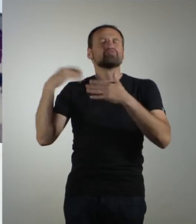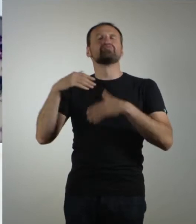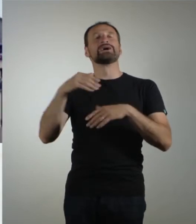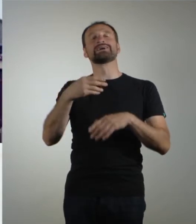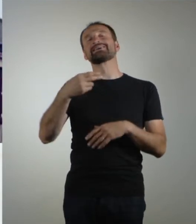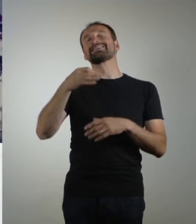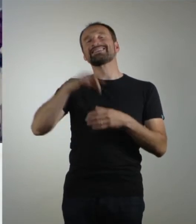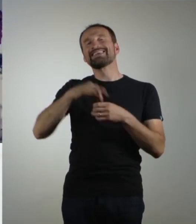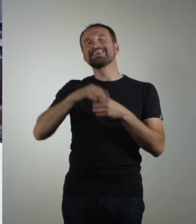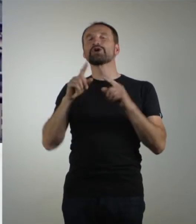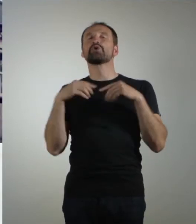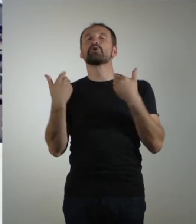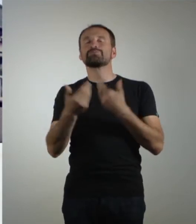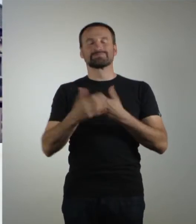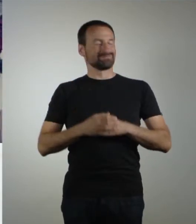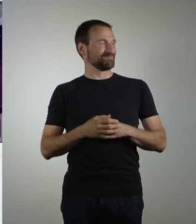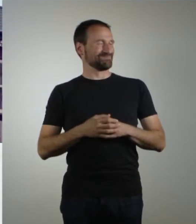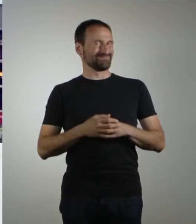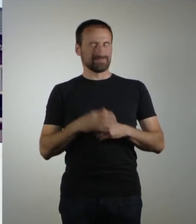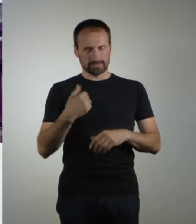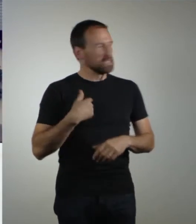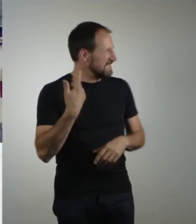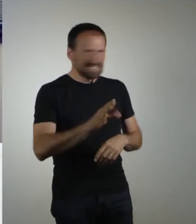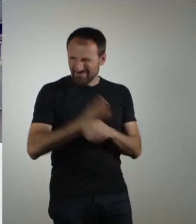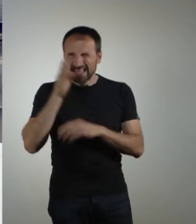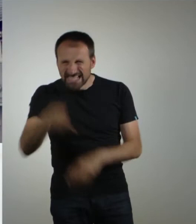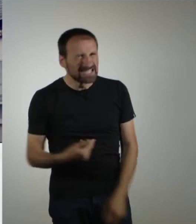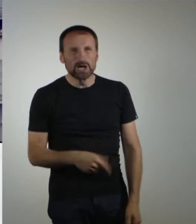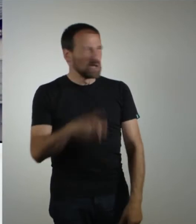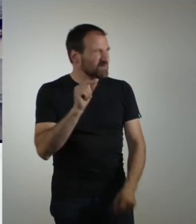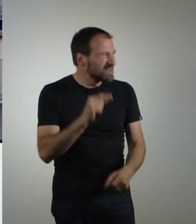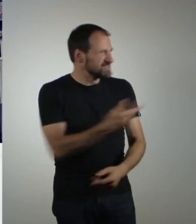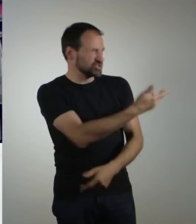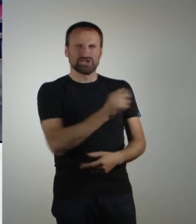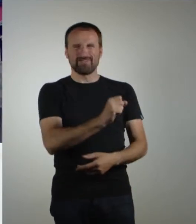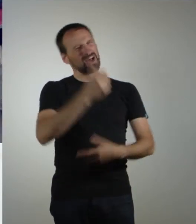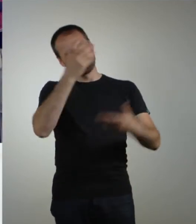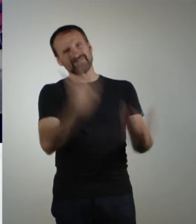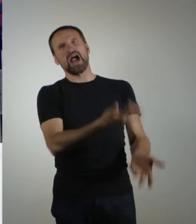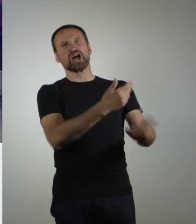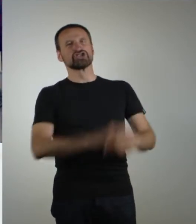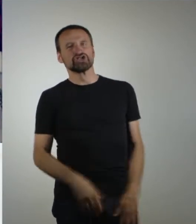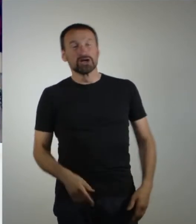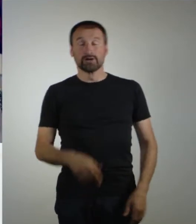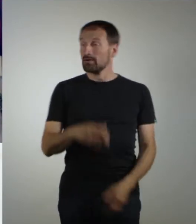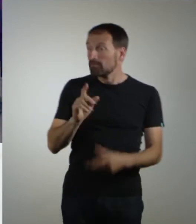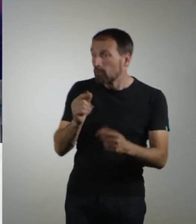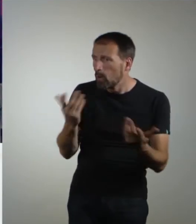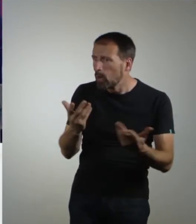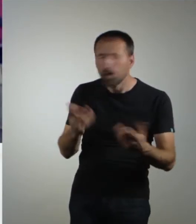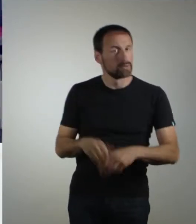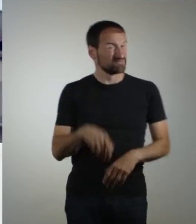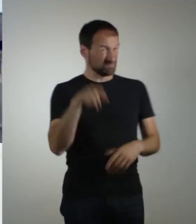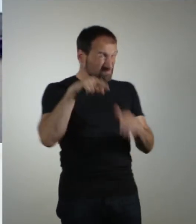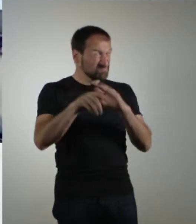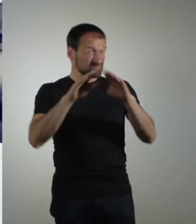mal gefragt, wo die sind, weil wir sie nicht gefunden haben. Und wo sind die? Die sind nicht in Old Windsor, die sind in Windsor, da wo wir herkommen.